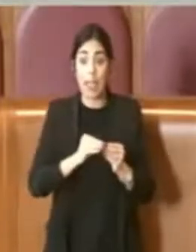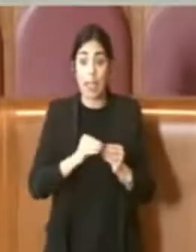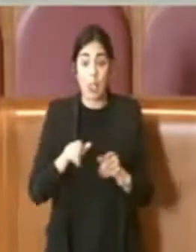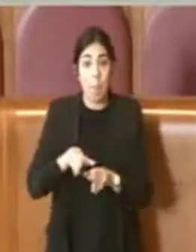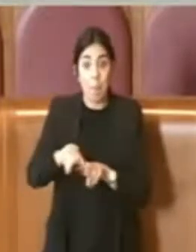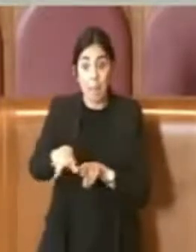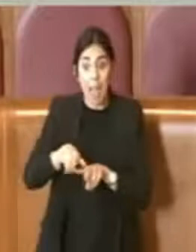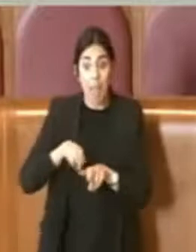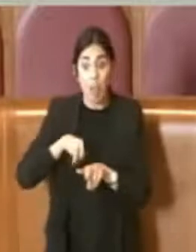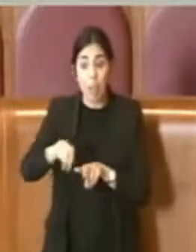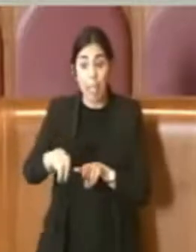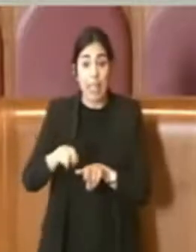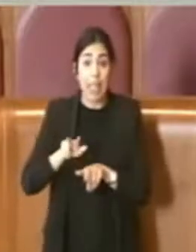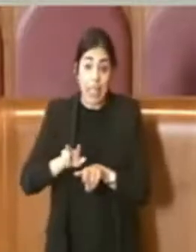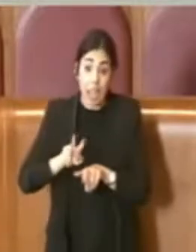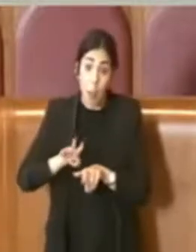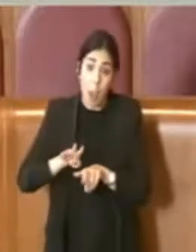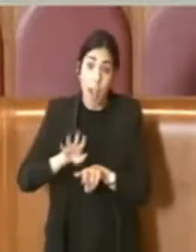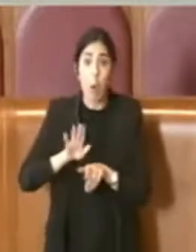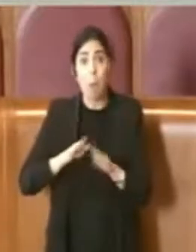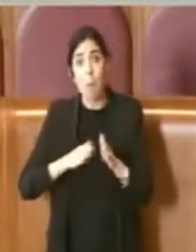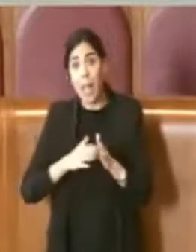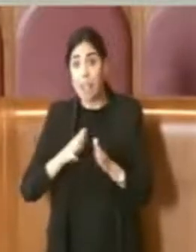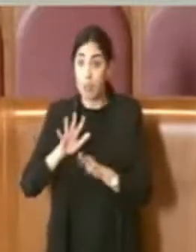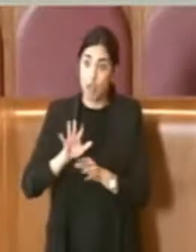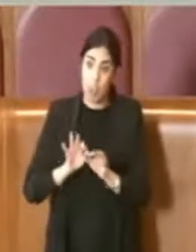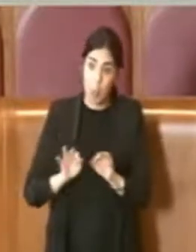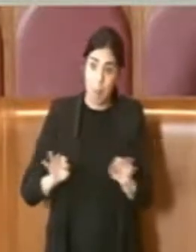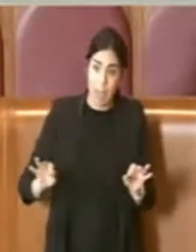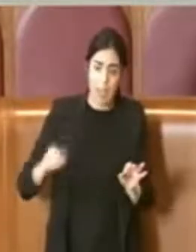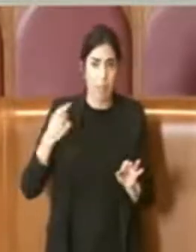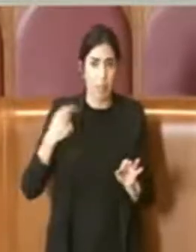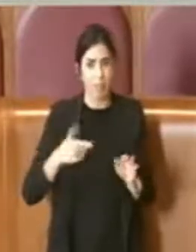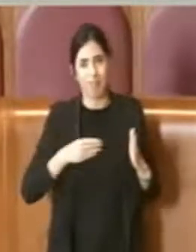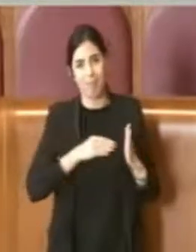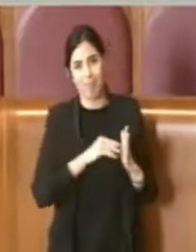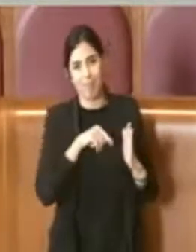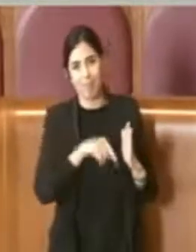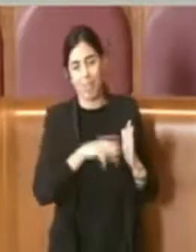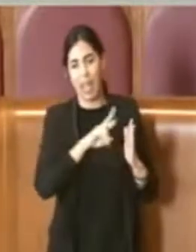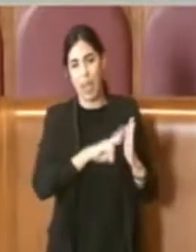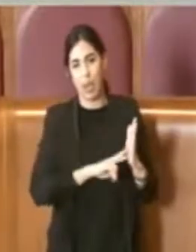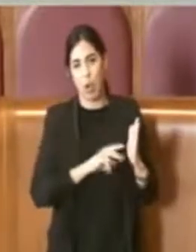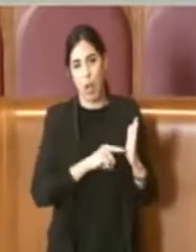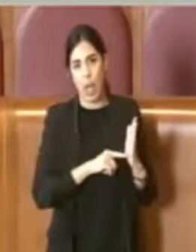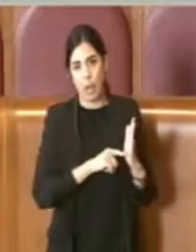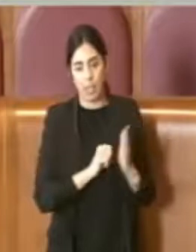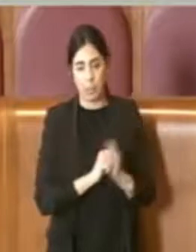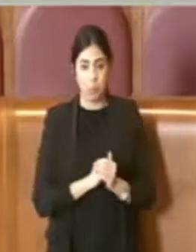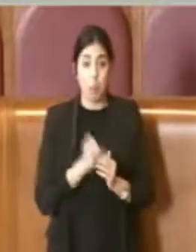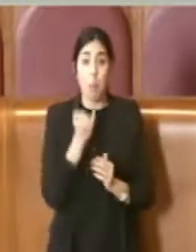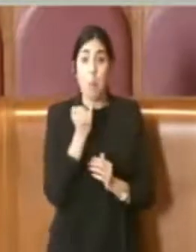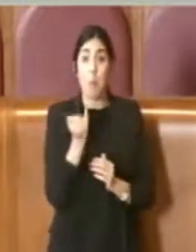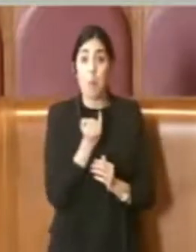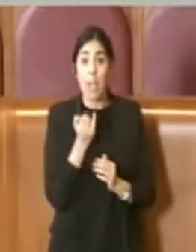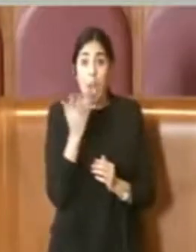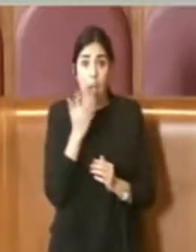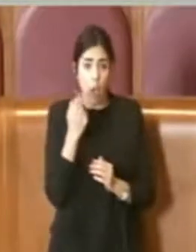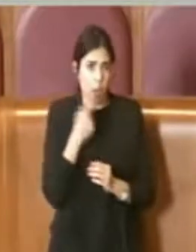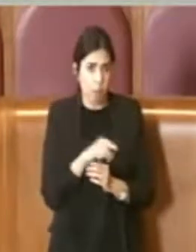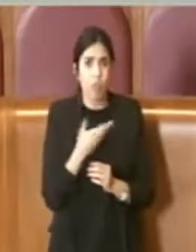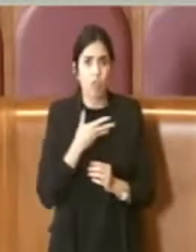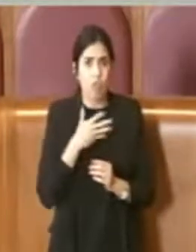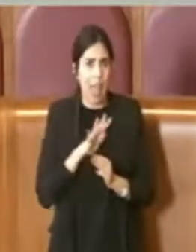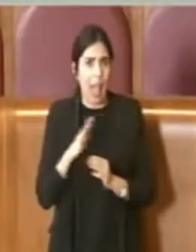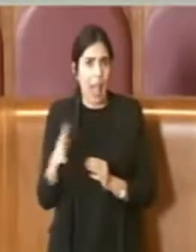di quattro o di cinque metri ed è quello che noi abbiamo previsto in questo regolamento. Piccoli errori, ce ne sono stati degli altri,